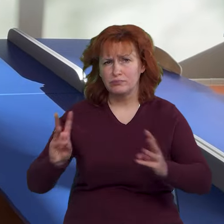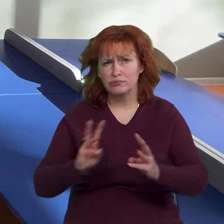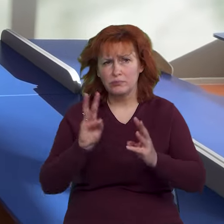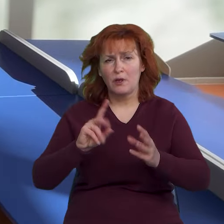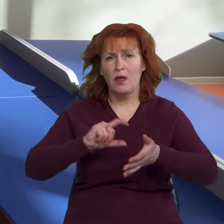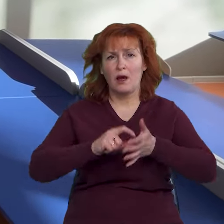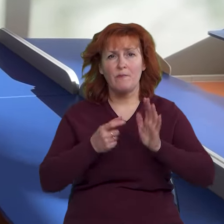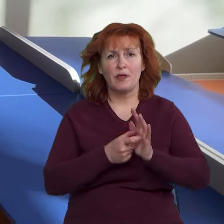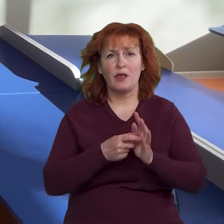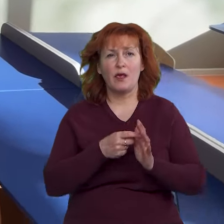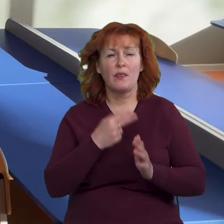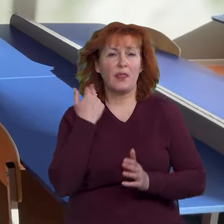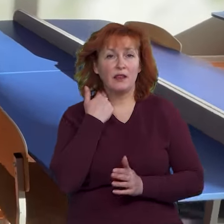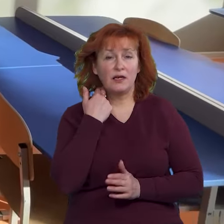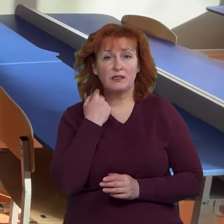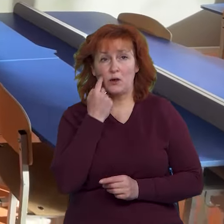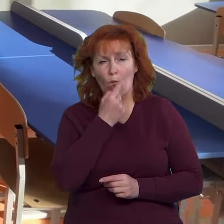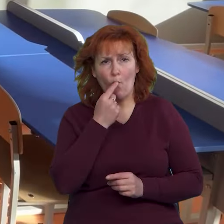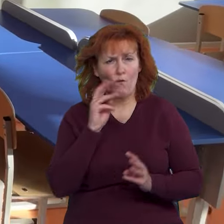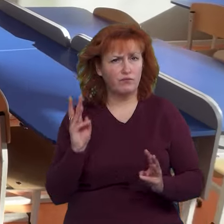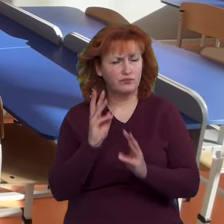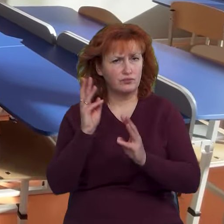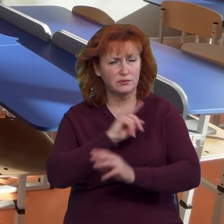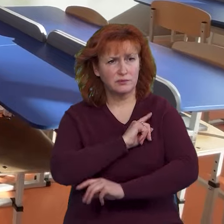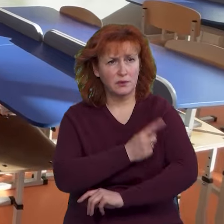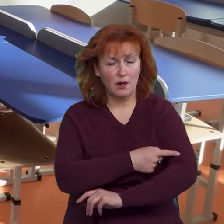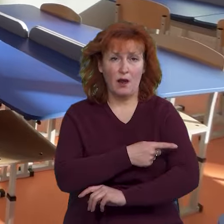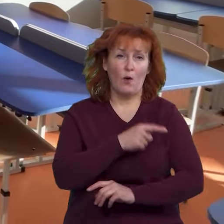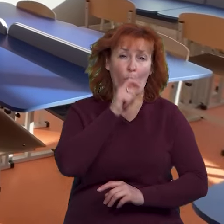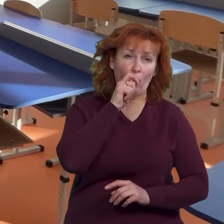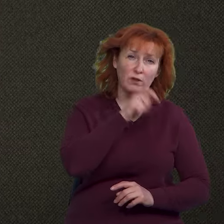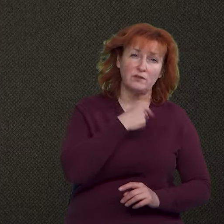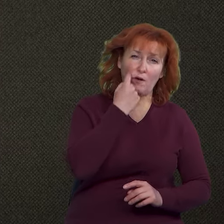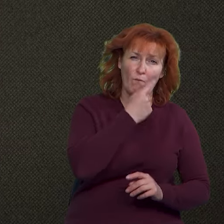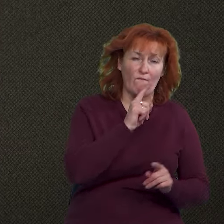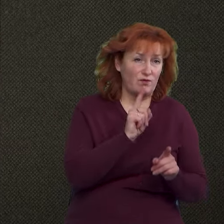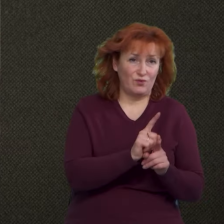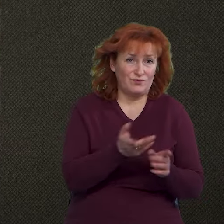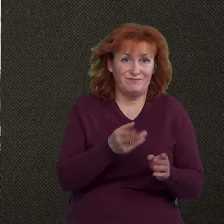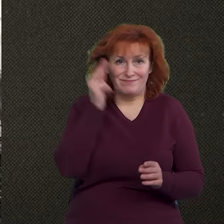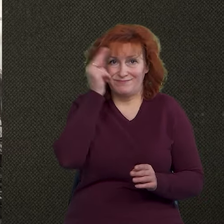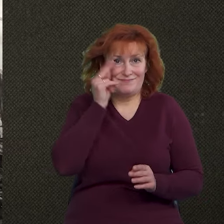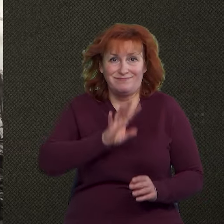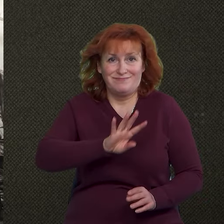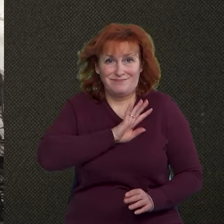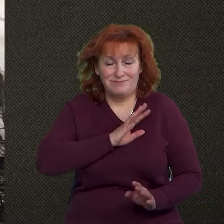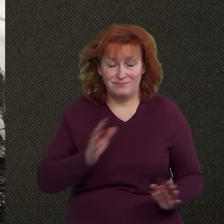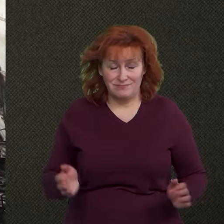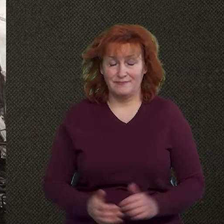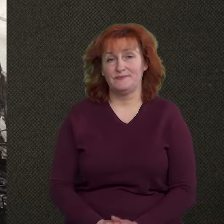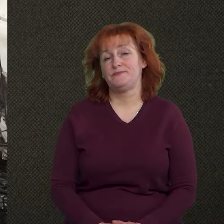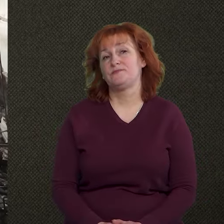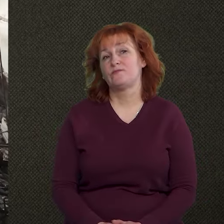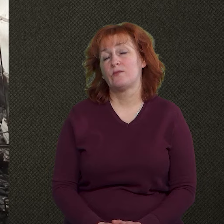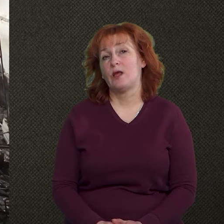Кабінет англійської мови вигорів більше, української мови трішки менше. Але все одно непридатні були в ніякому разі для